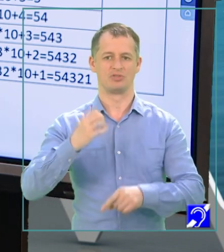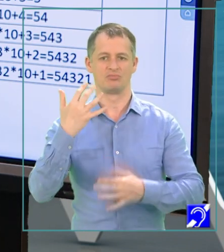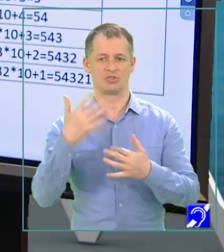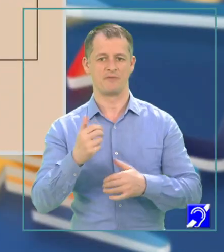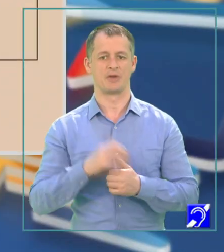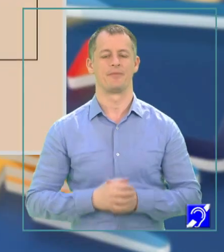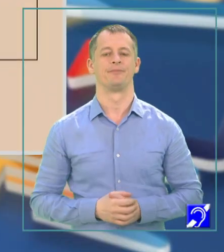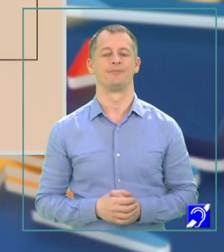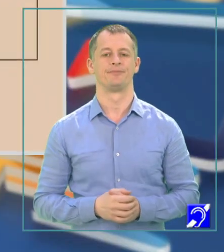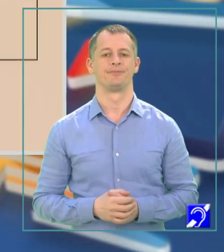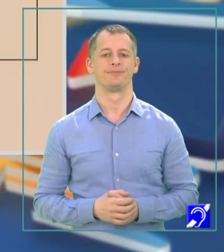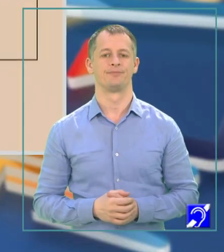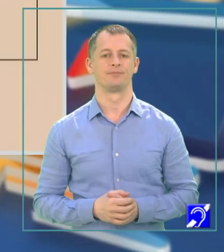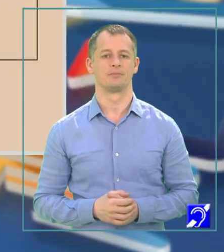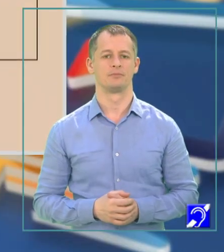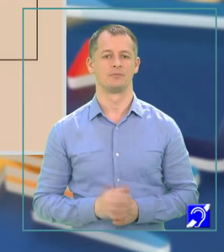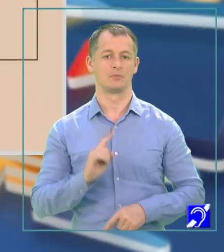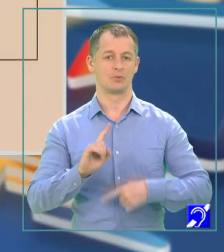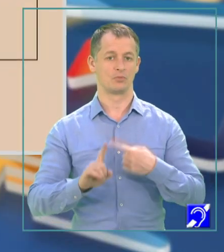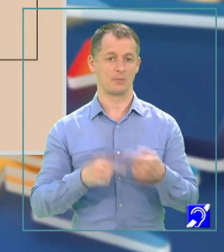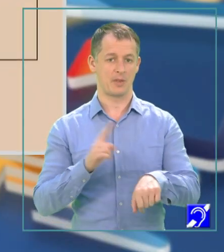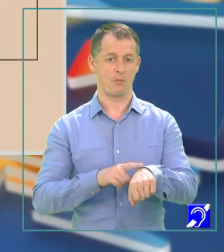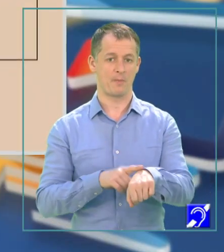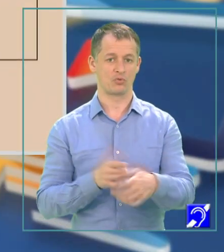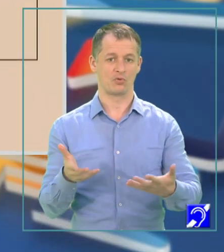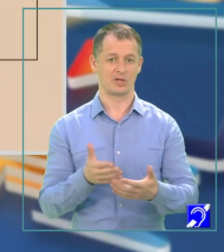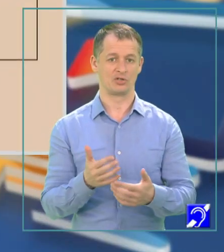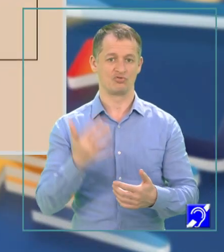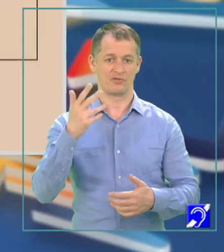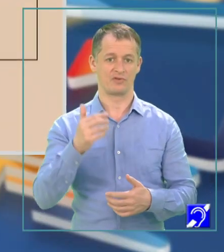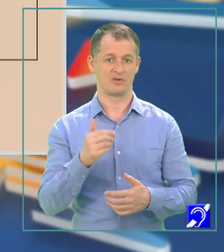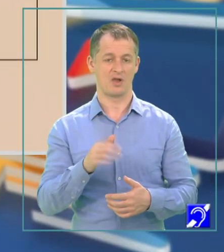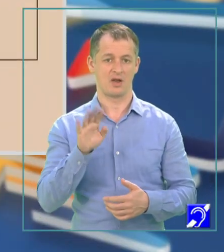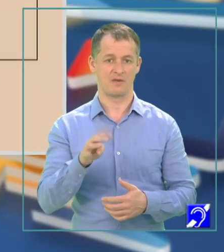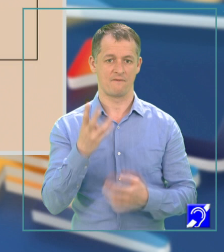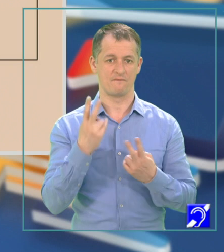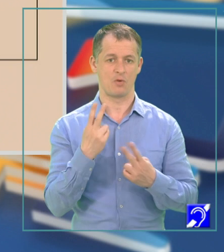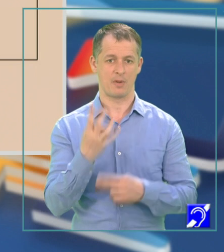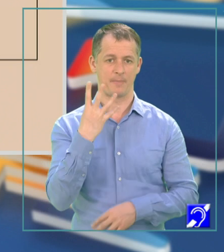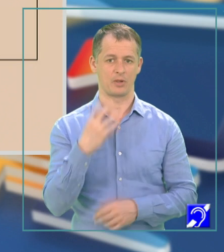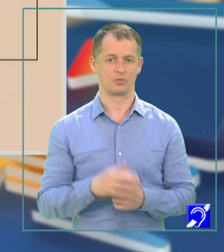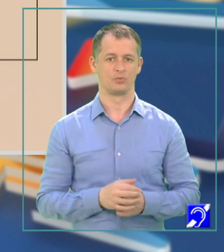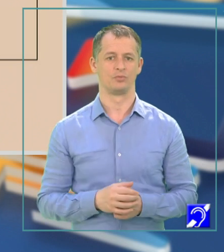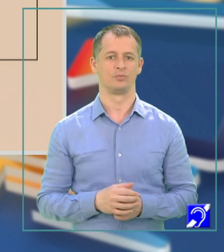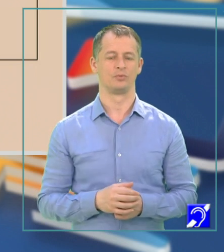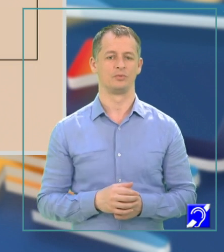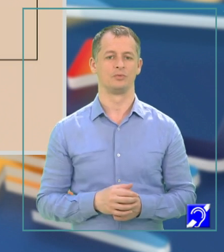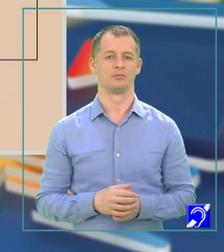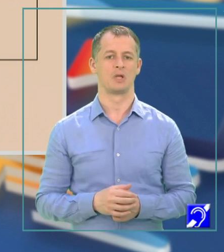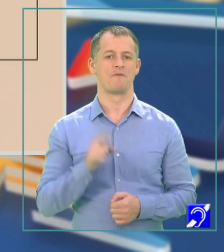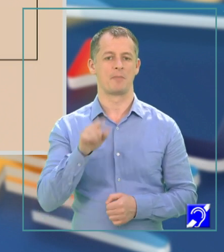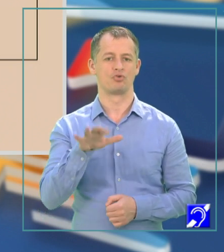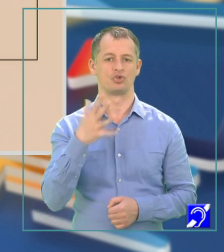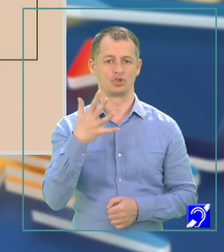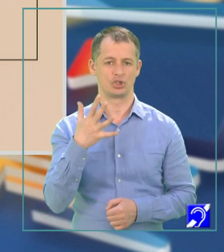0 înmulțit cu 10 plus 5. Apoi, în momentul în care în cifră reținem valoarea 4, avem ce am avut aici? 5,